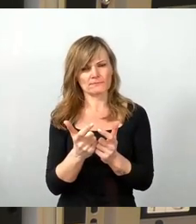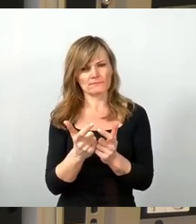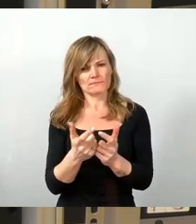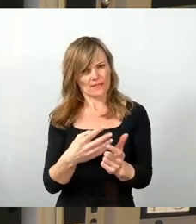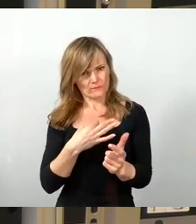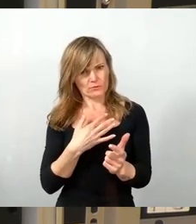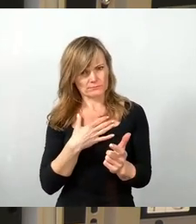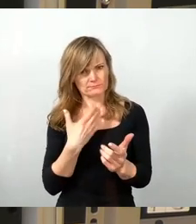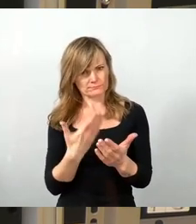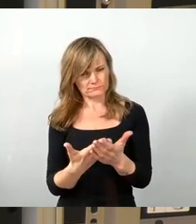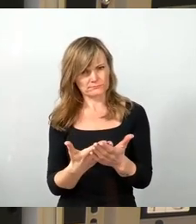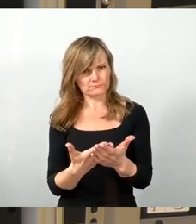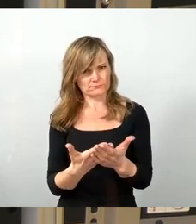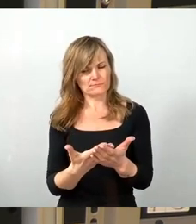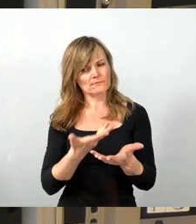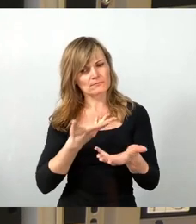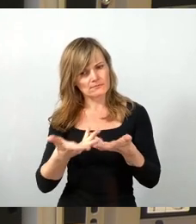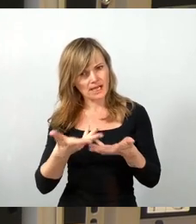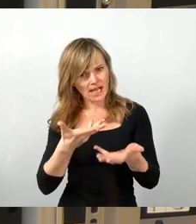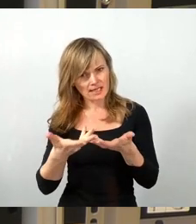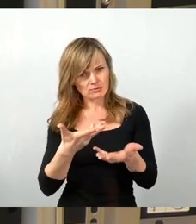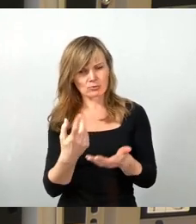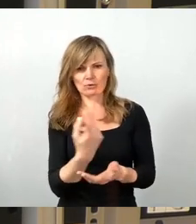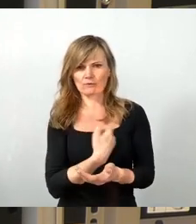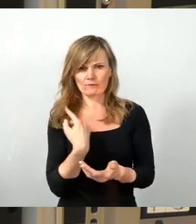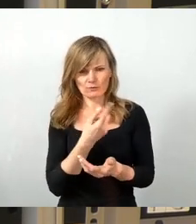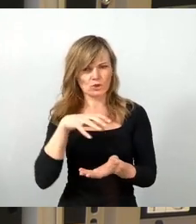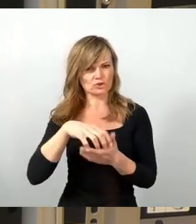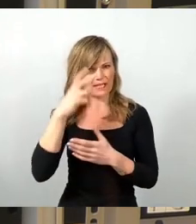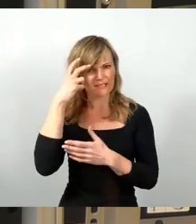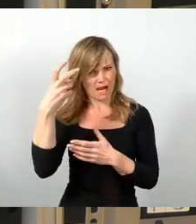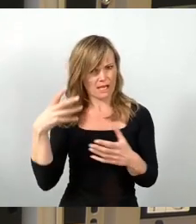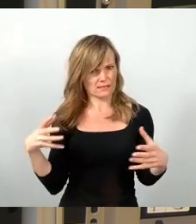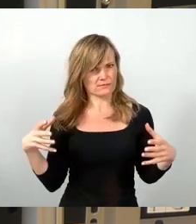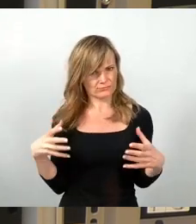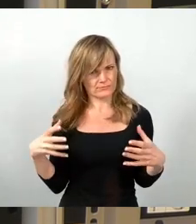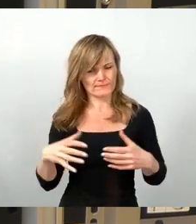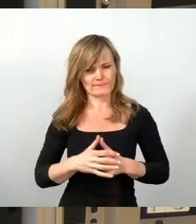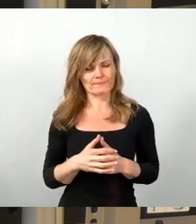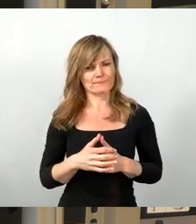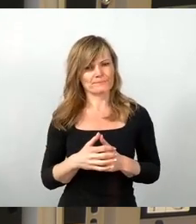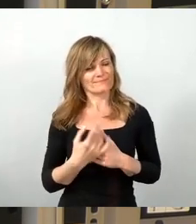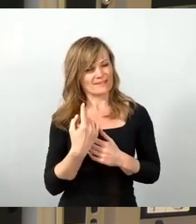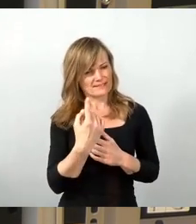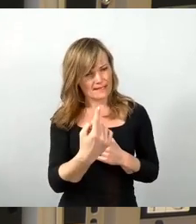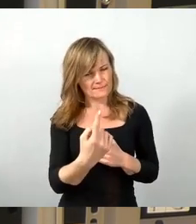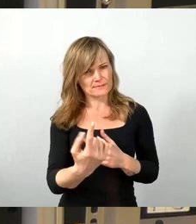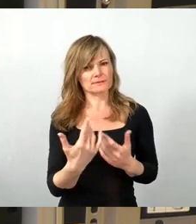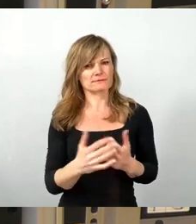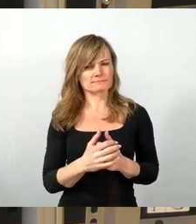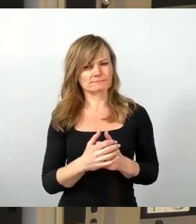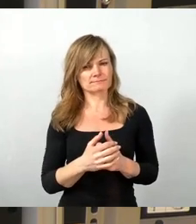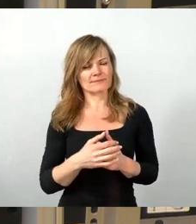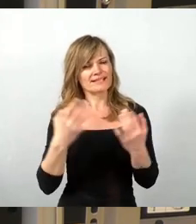beratend tätig ist, der vor allen Dingen externen Sachverstand in die vielfältigen Bereiche,